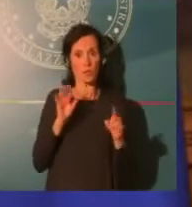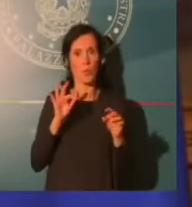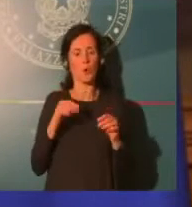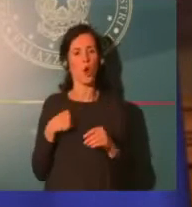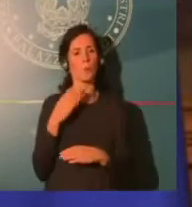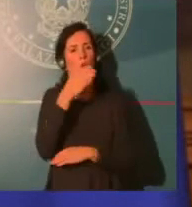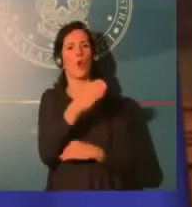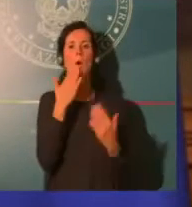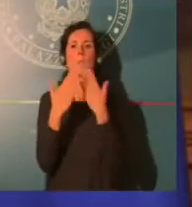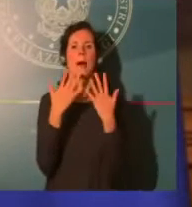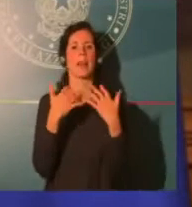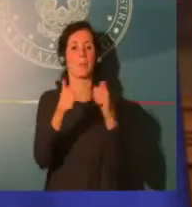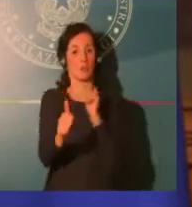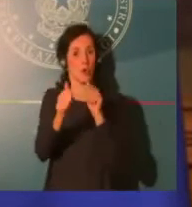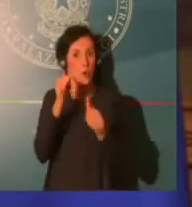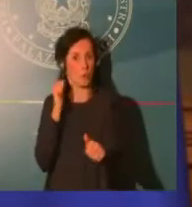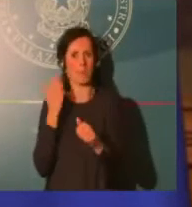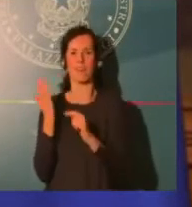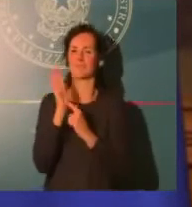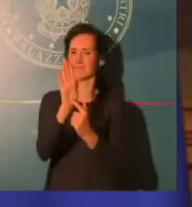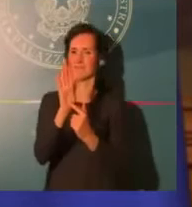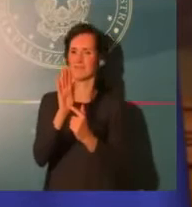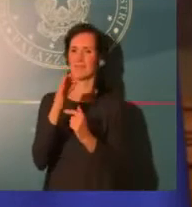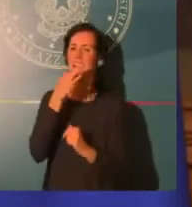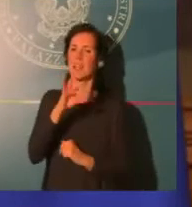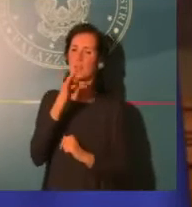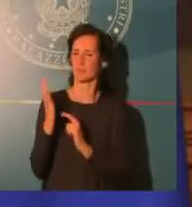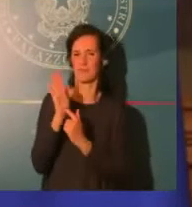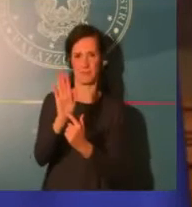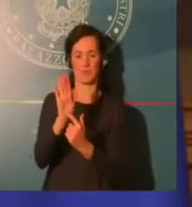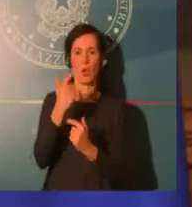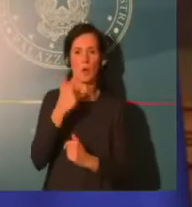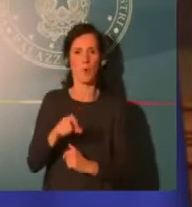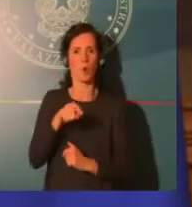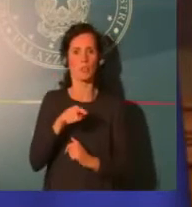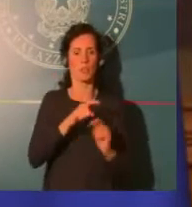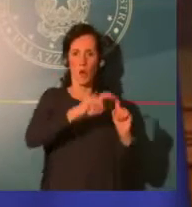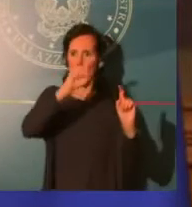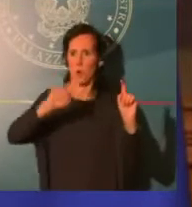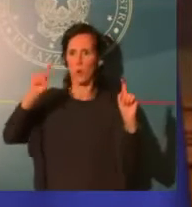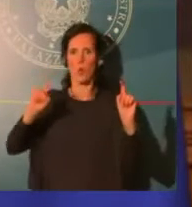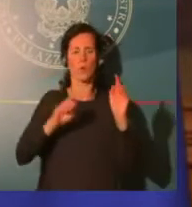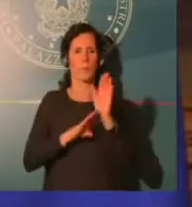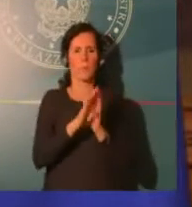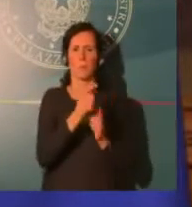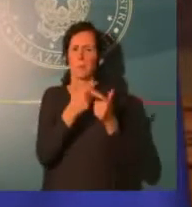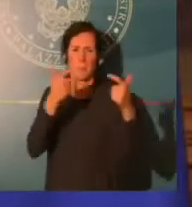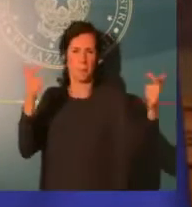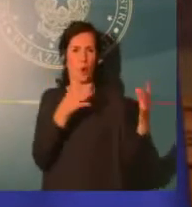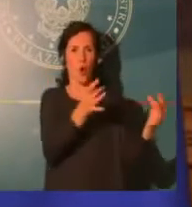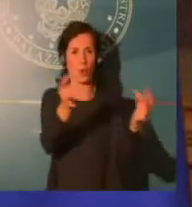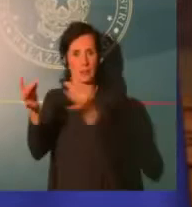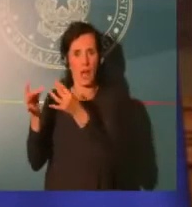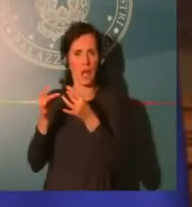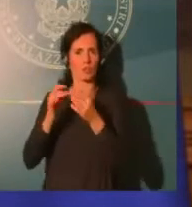della curva epidemiologica e non ci ha dato la possibilità di passare preventivamente in Parlamento, io ho convocato nella